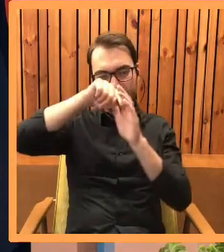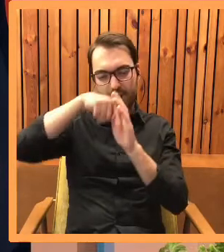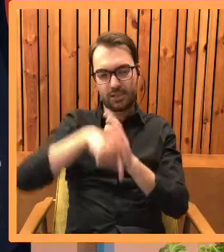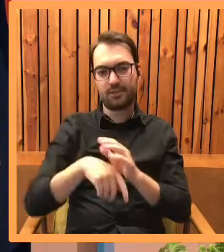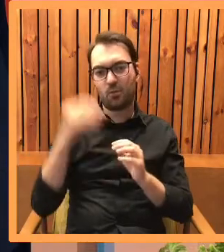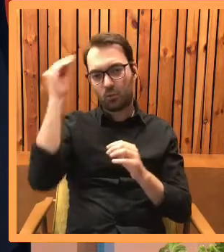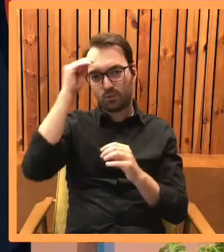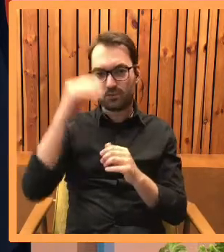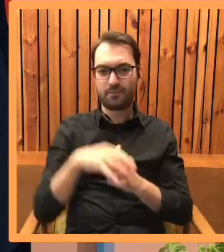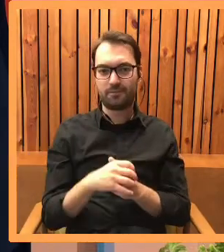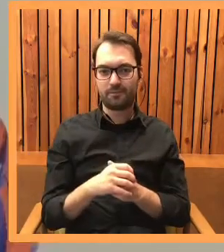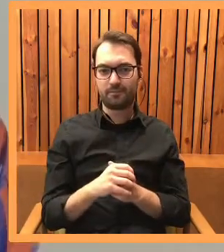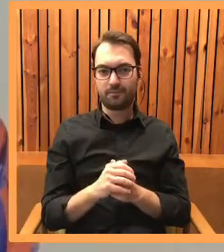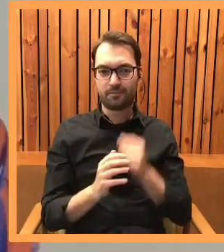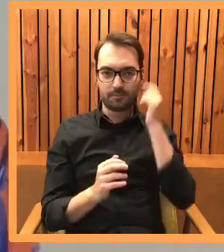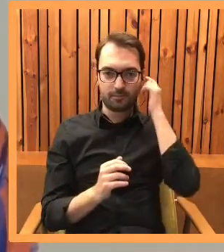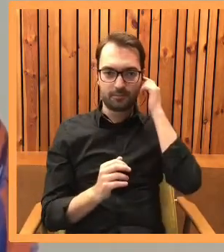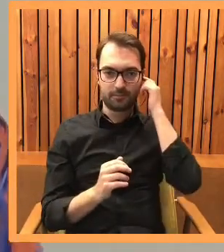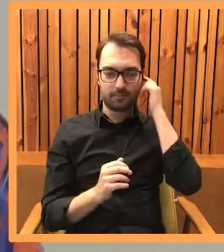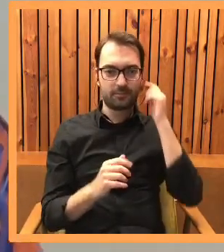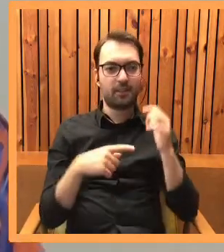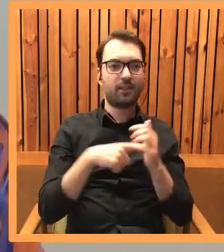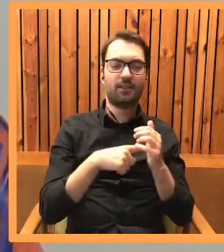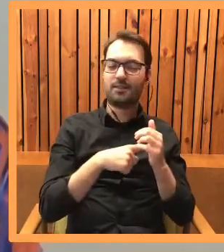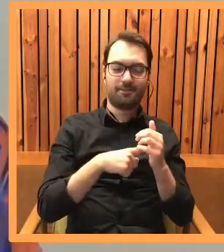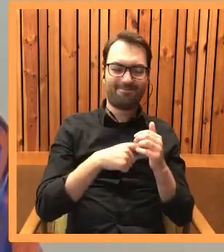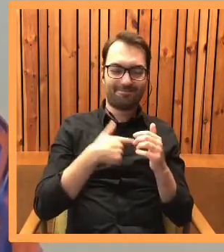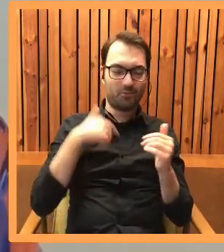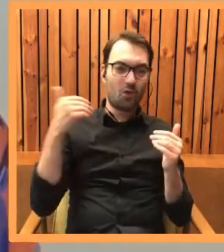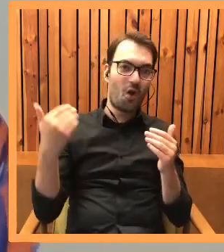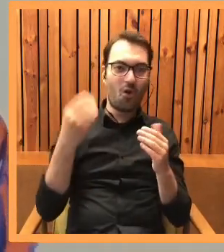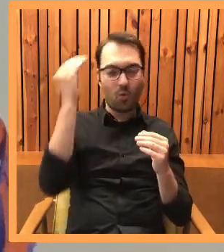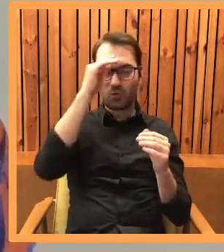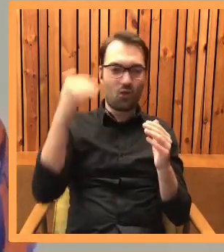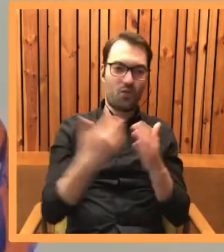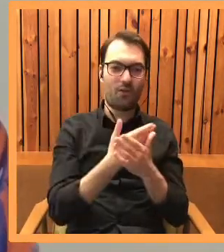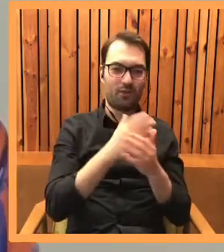początku. To była dziedzina, którą musiałam zgłębiać od początku.